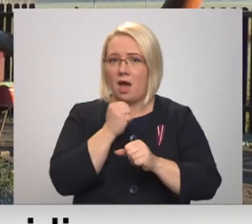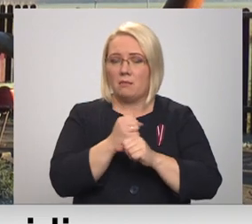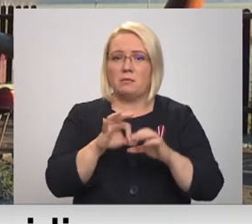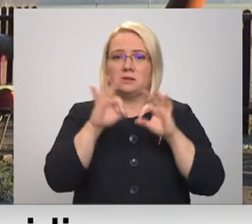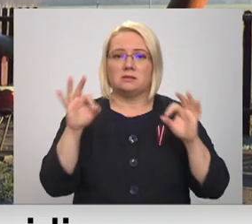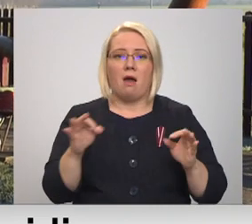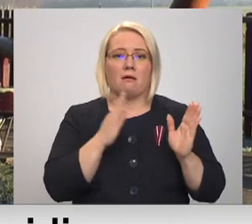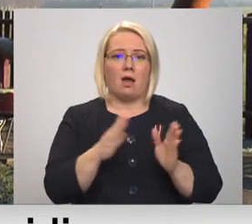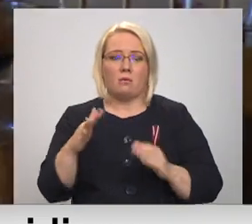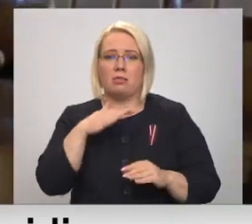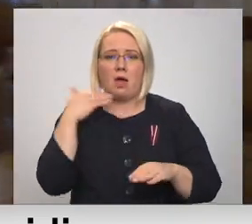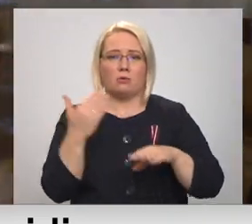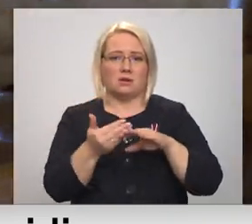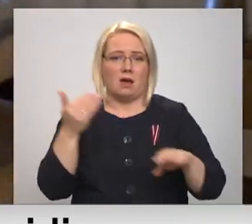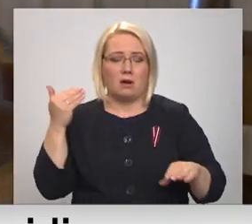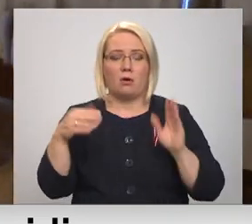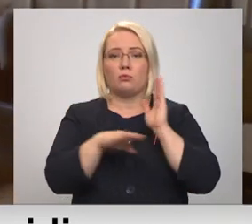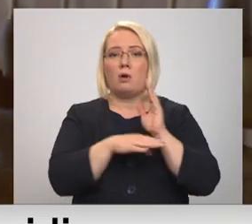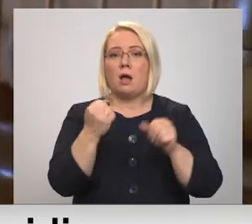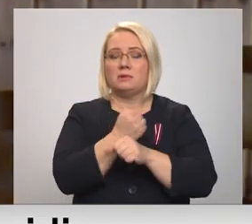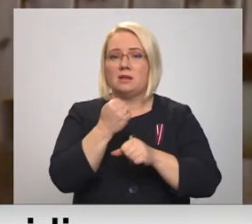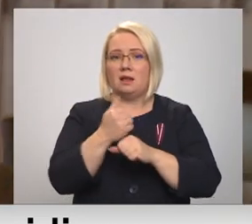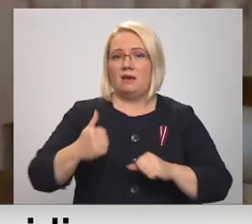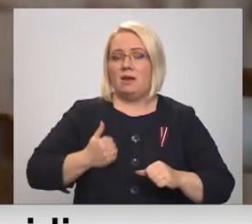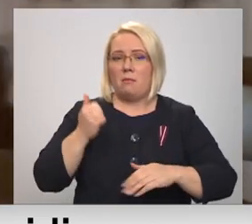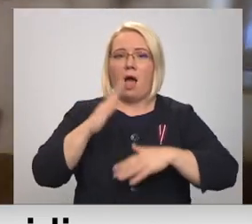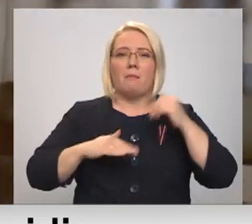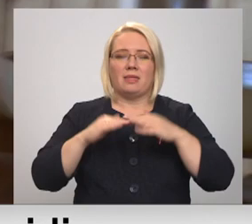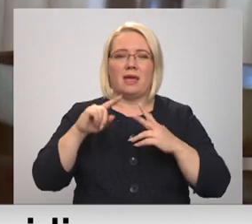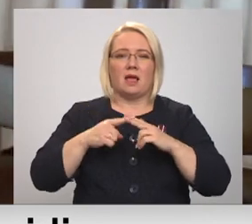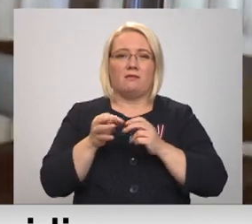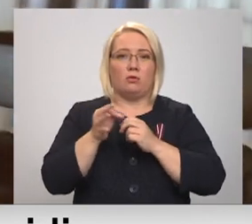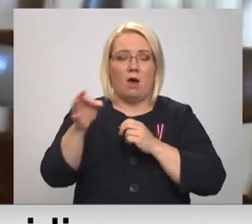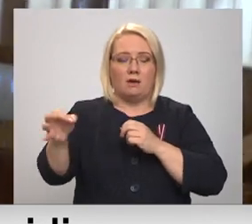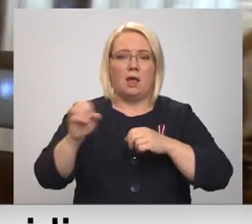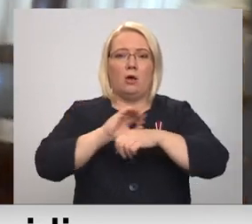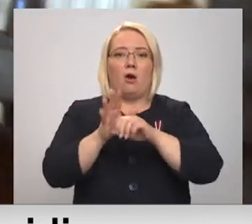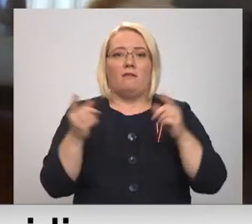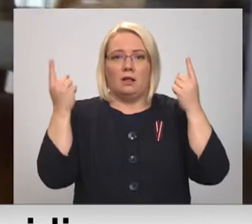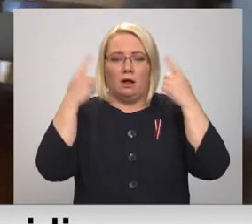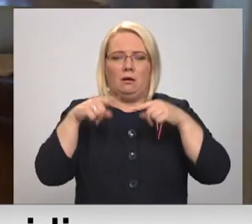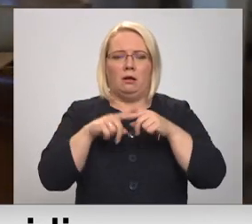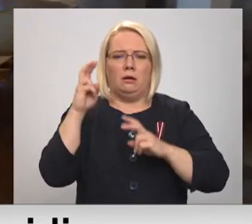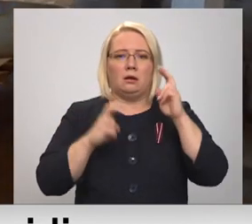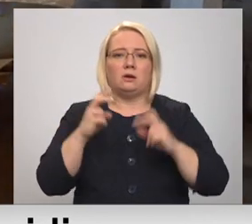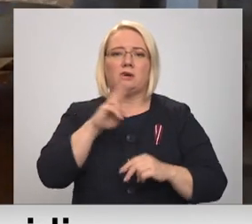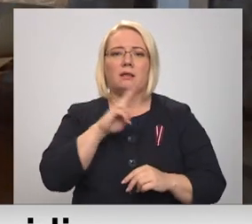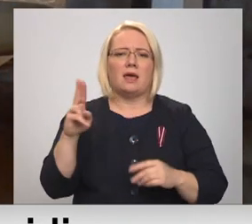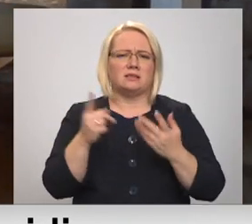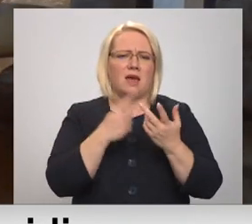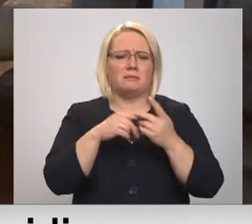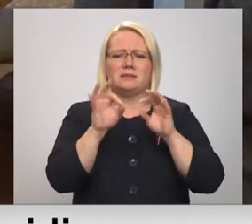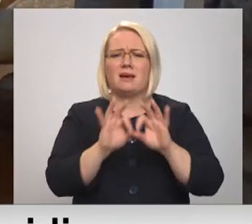gatavoties jau krietni agrāk. Ko, pstrādus darbnīcā amatnieki, Jaukavas novidā pandēmijas dīkstāmas laikā sarežotas neskaitāmas